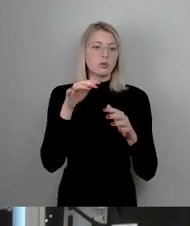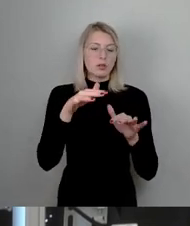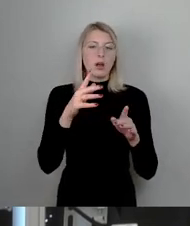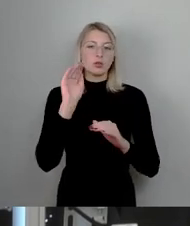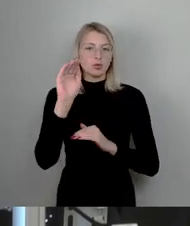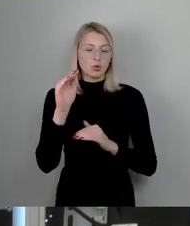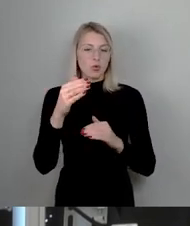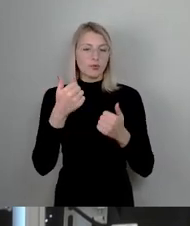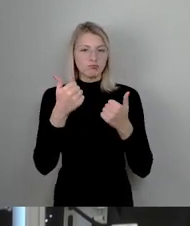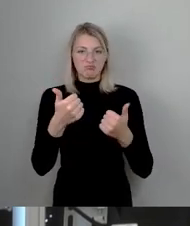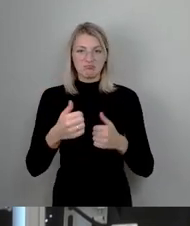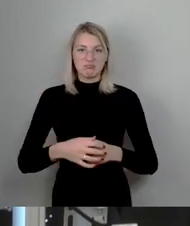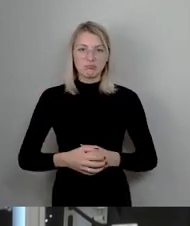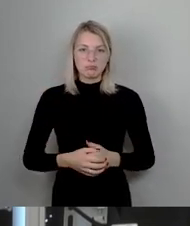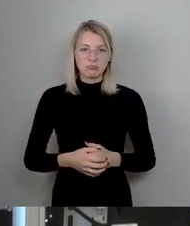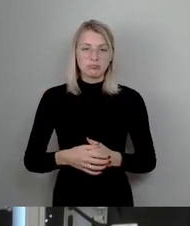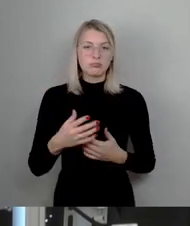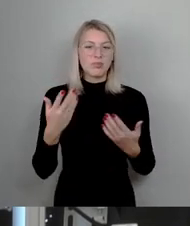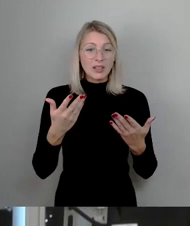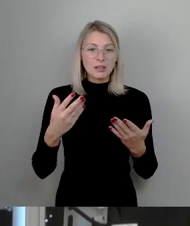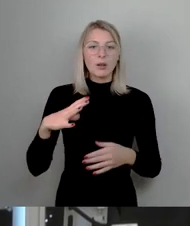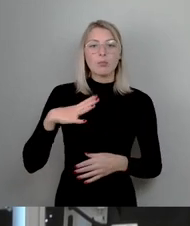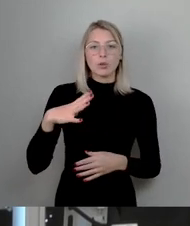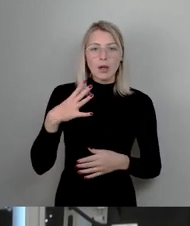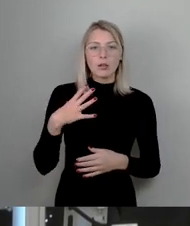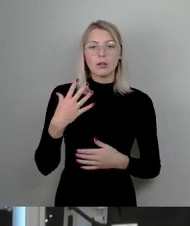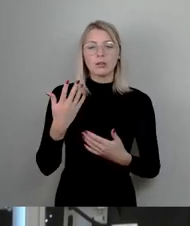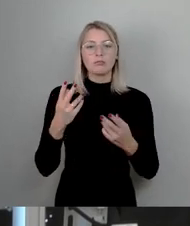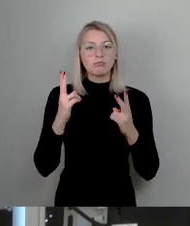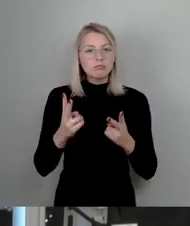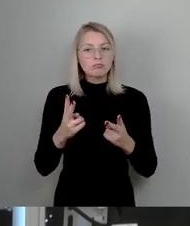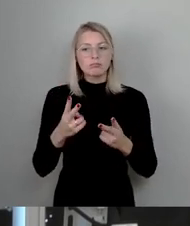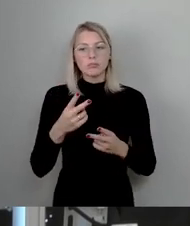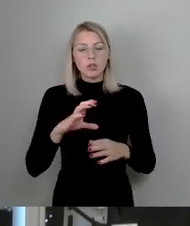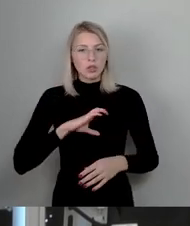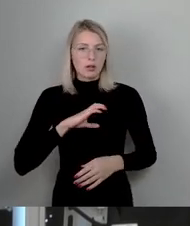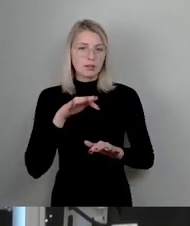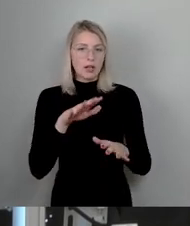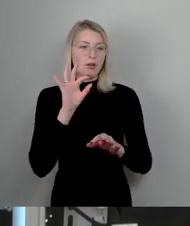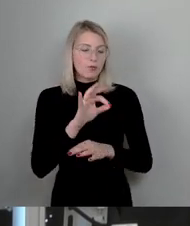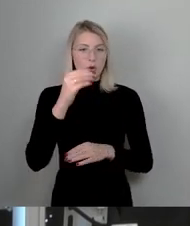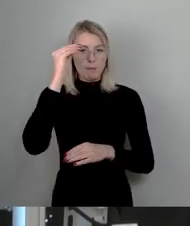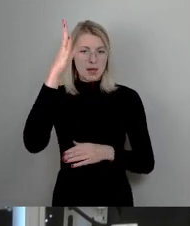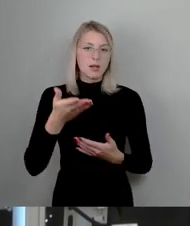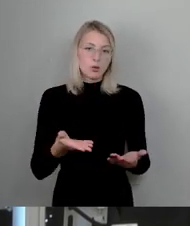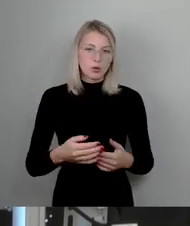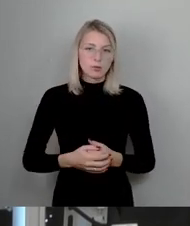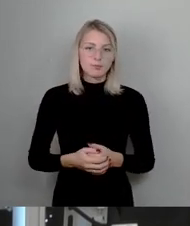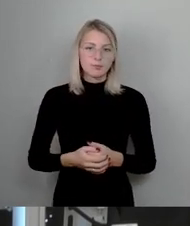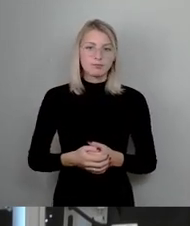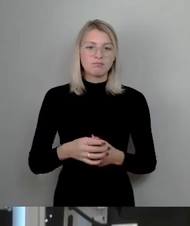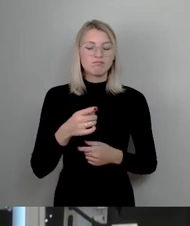einräumt, nämlich moderne, achtungsvolle, chancenbewahrende Bildung. Für diese Weitsicht, liebe